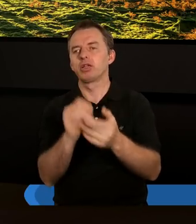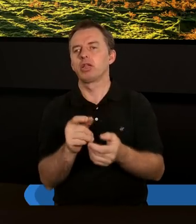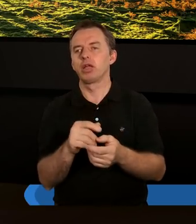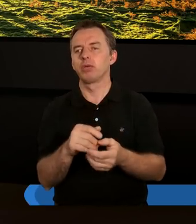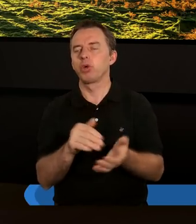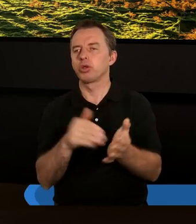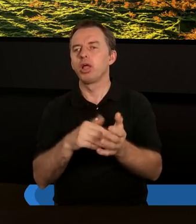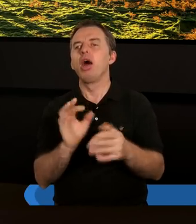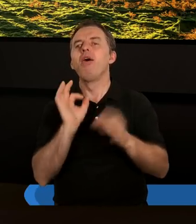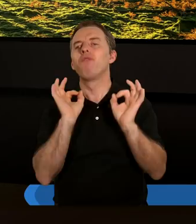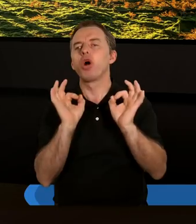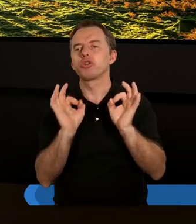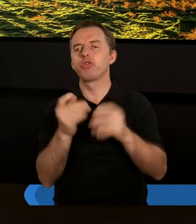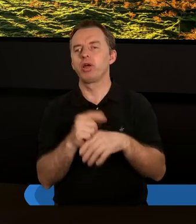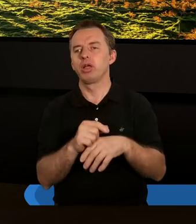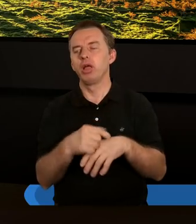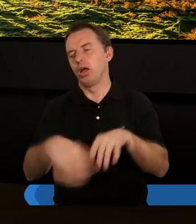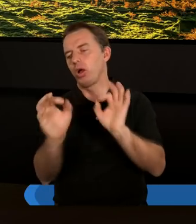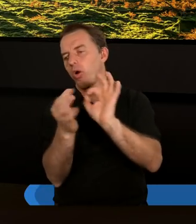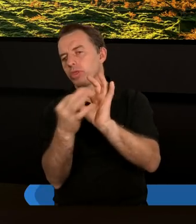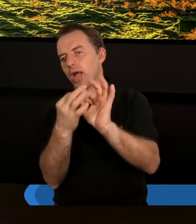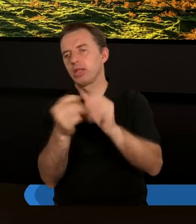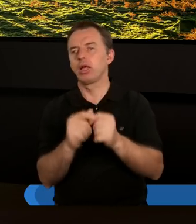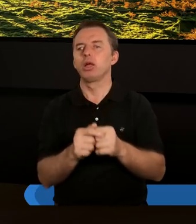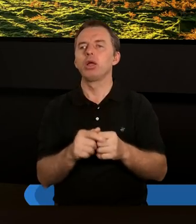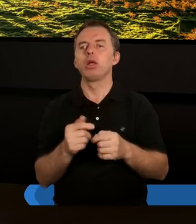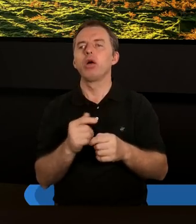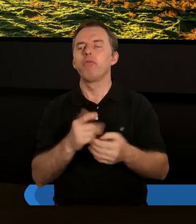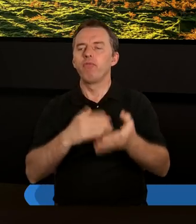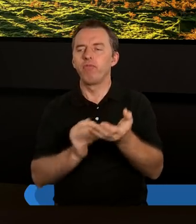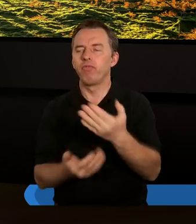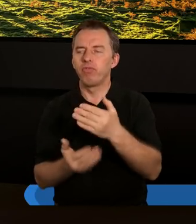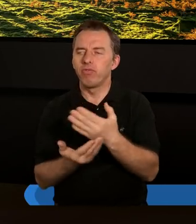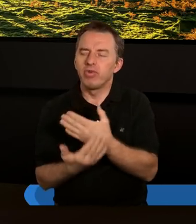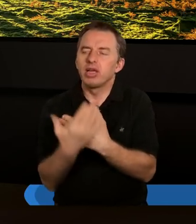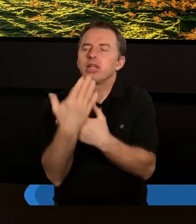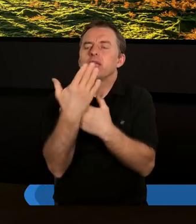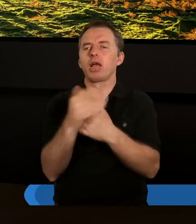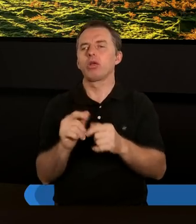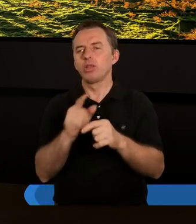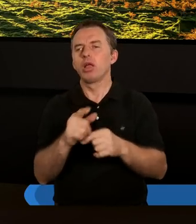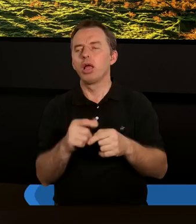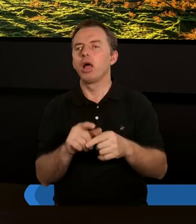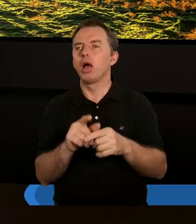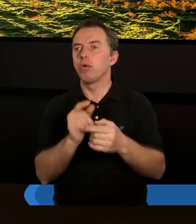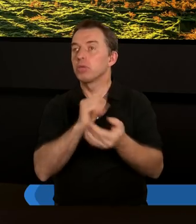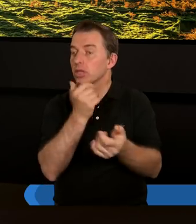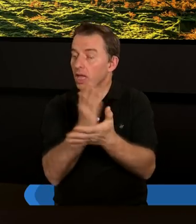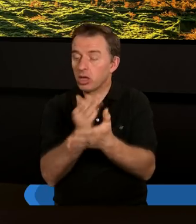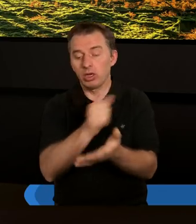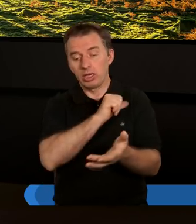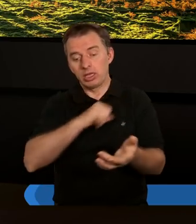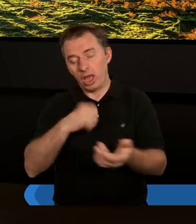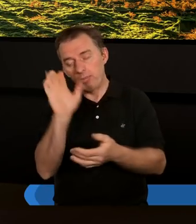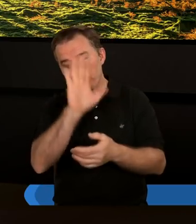istotne. Właściwie te relacje w dużej mierze wynikają przede wszystkim z relacji człowieka z Panem Bogiem, ale